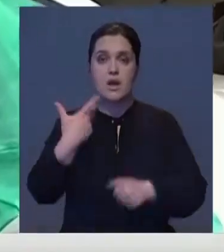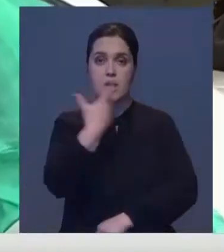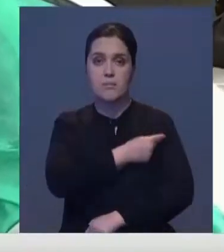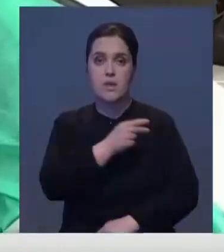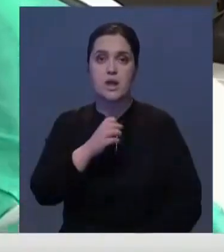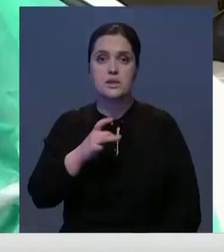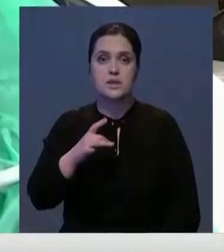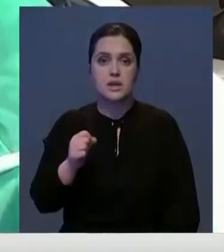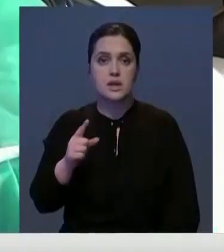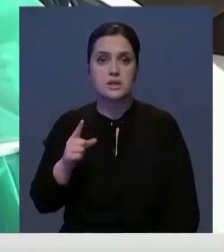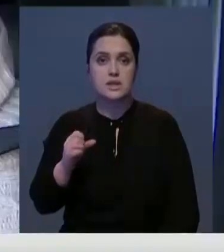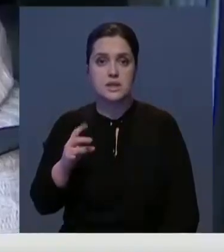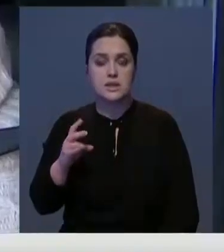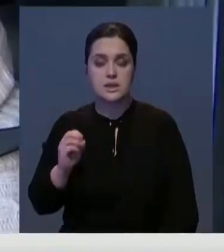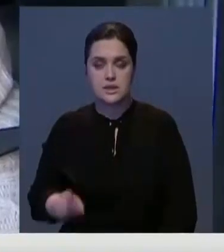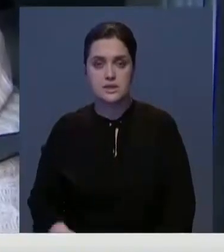Астрозенека.